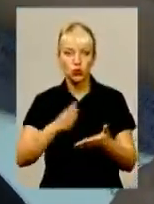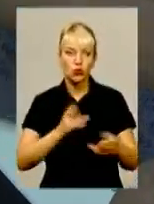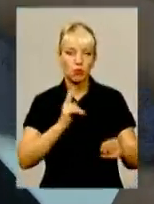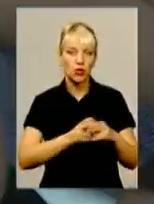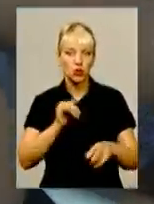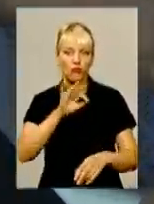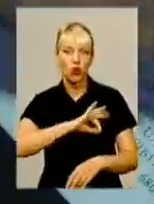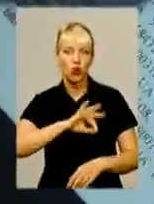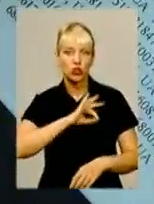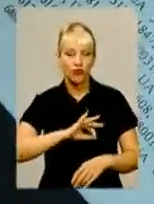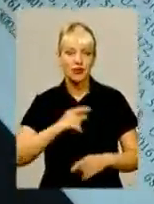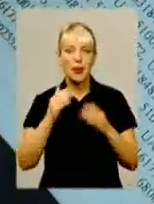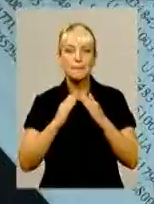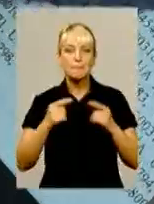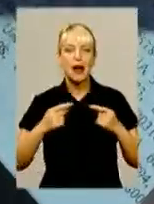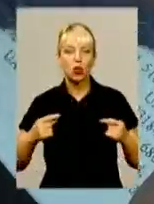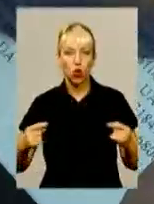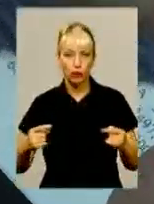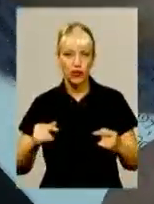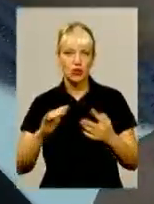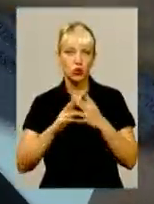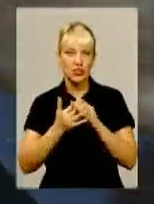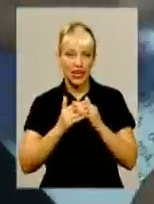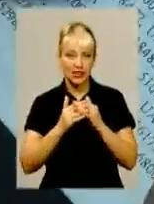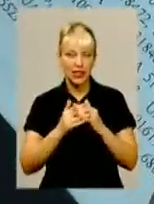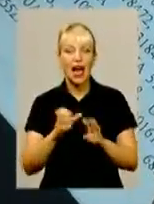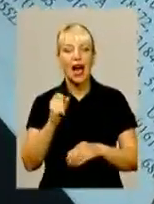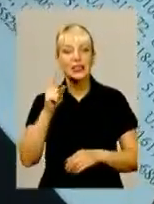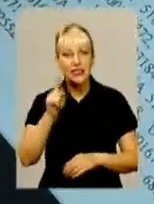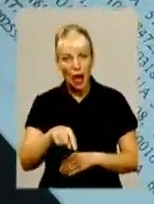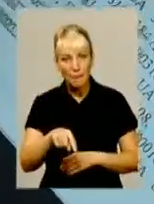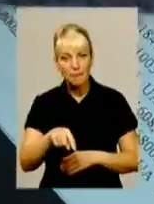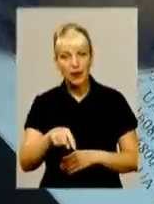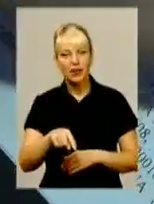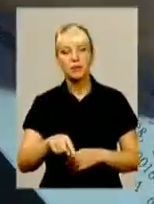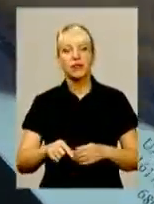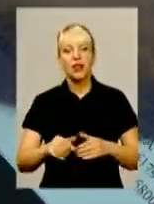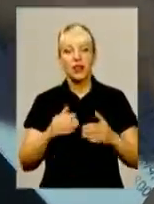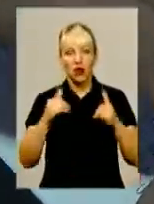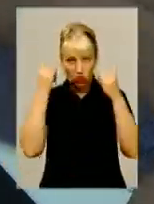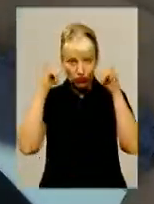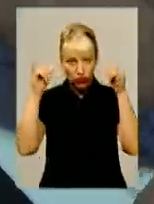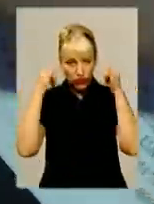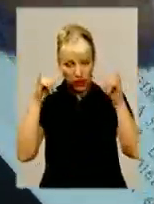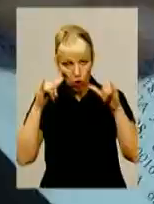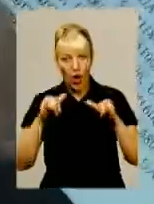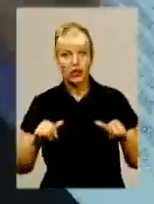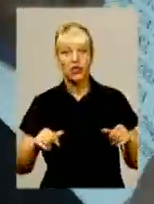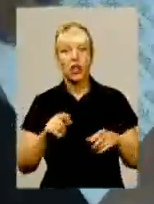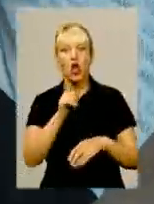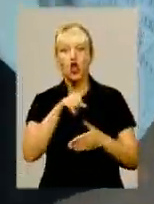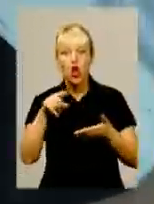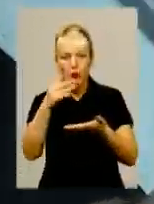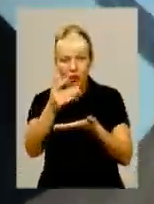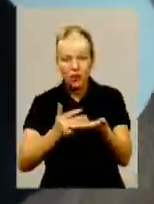майном селянського фермерського господарства Кузьминці. А саме, і пішло, велика рогата худоба, яка має номери, і